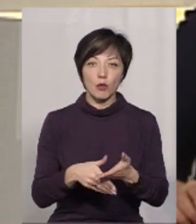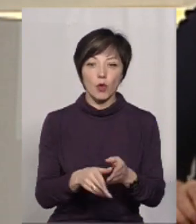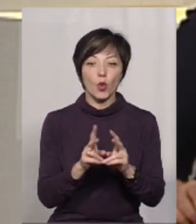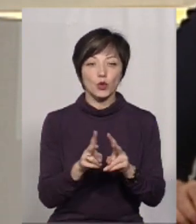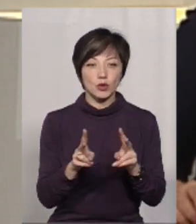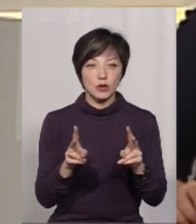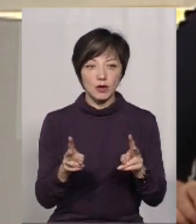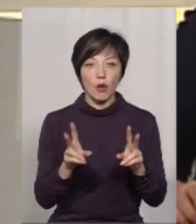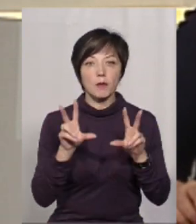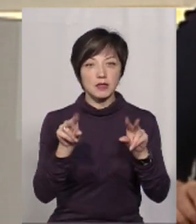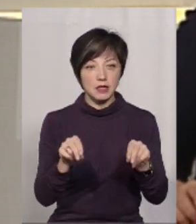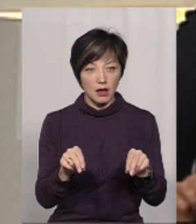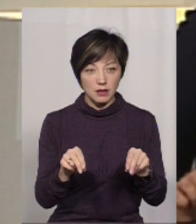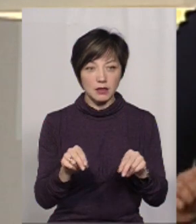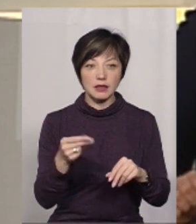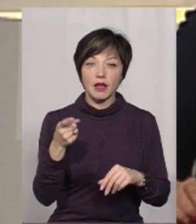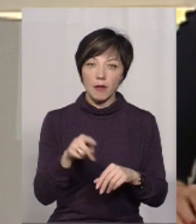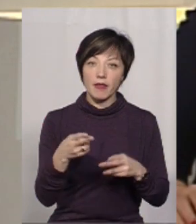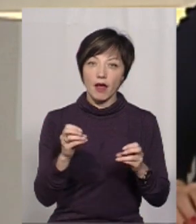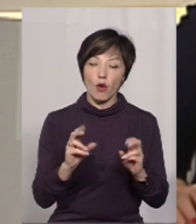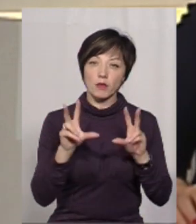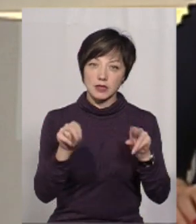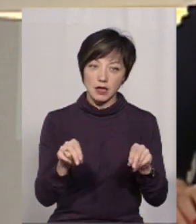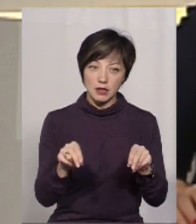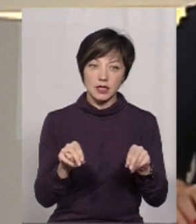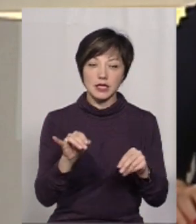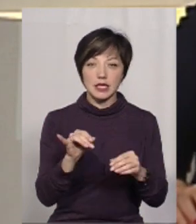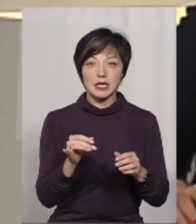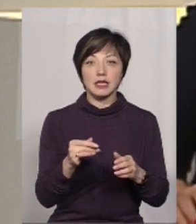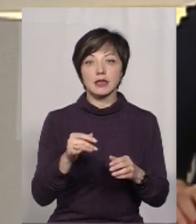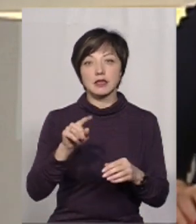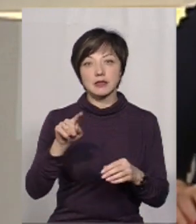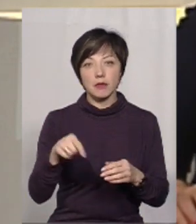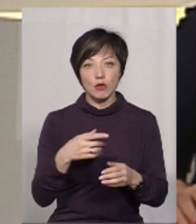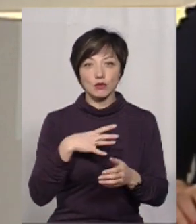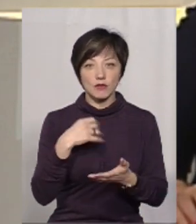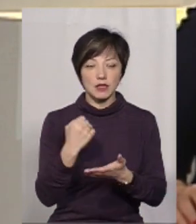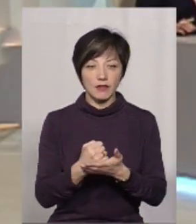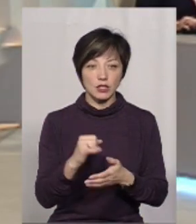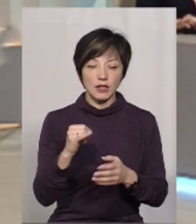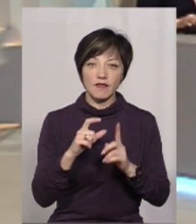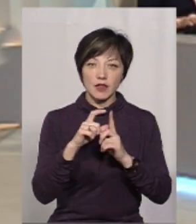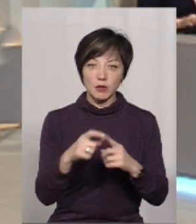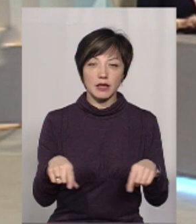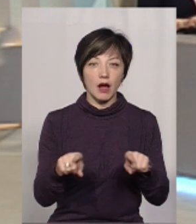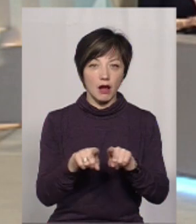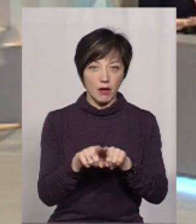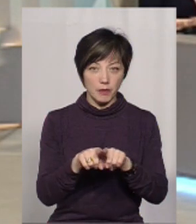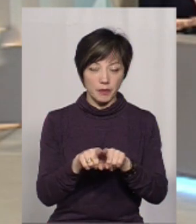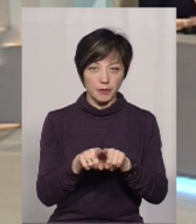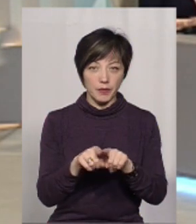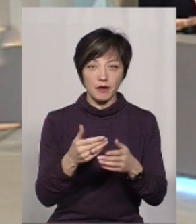тим, де ви обіцяли, там, де ви обіцяли, та запрос був затверджений. І відповідь така